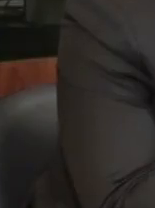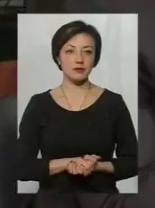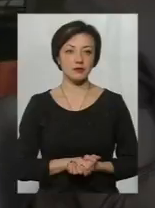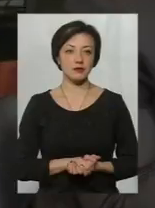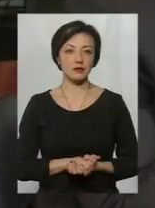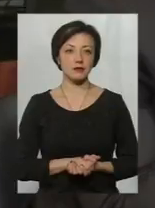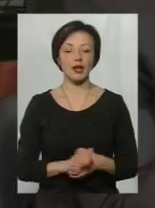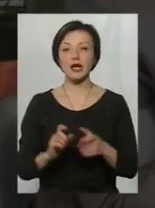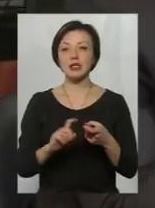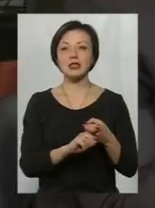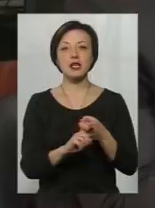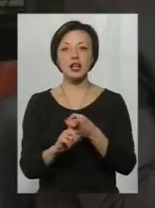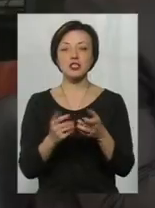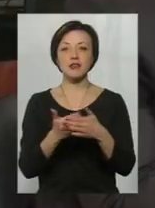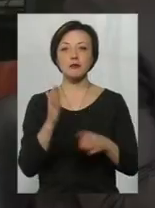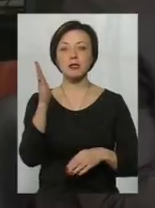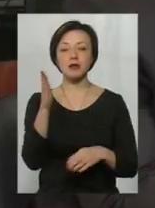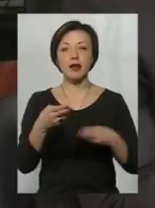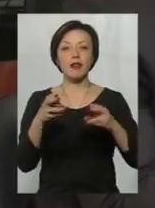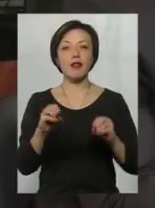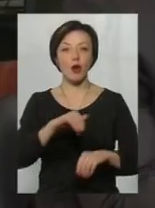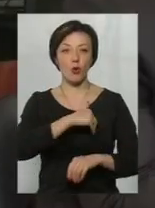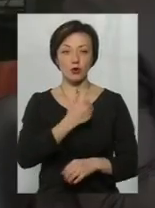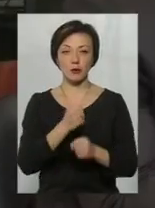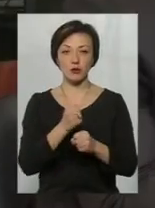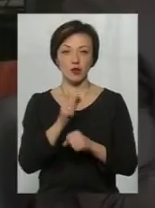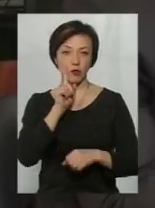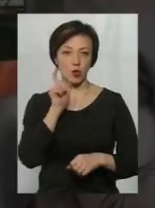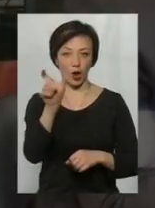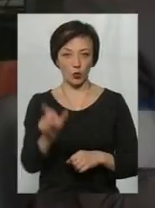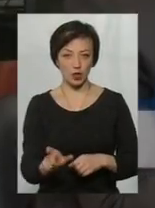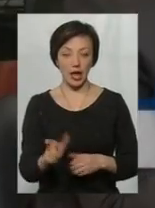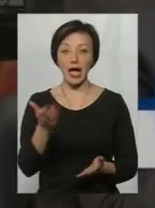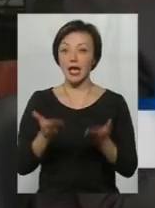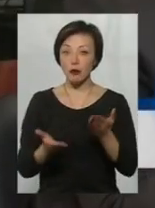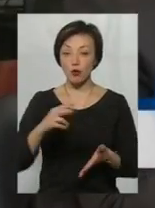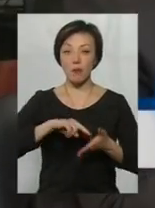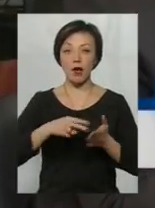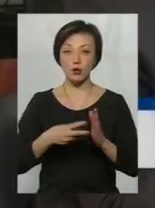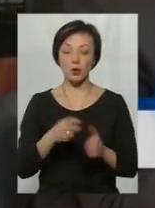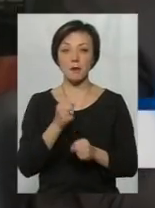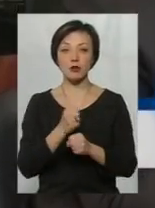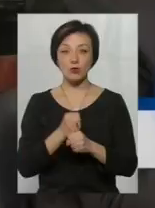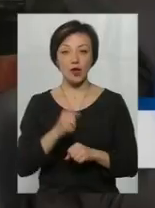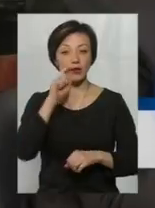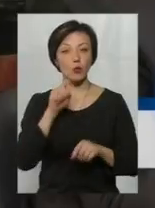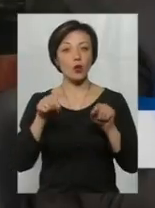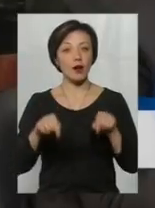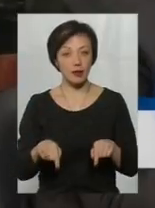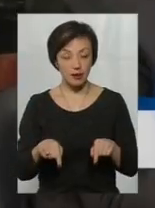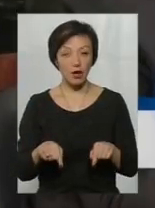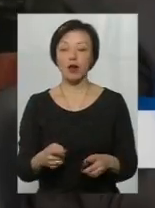Залежить від перспектив, де хоче працювати молода людина. Якщо вона планує працювати в Україні,